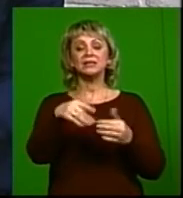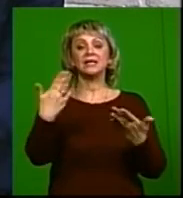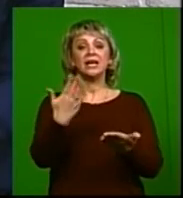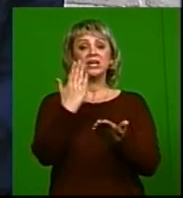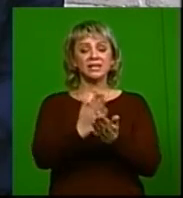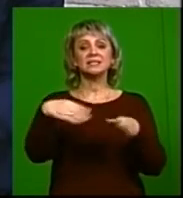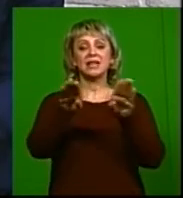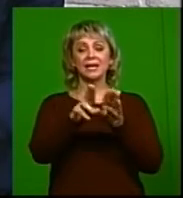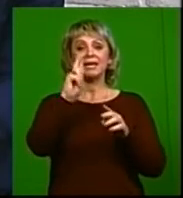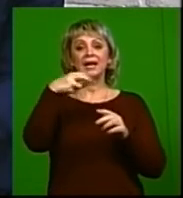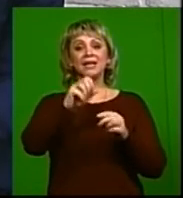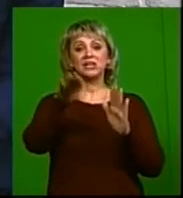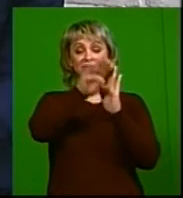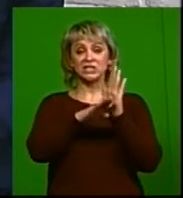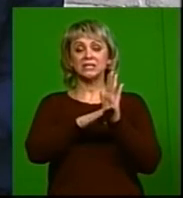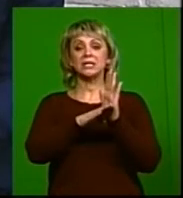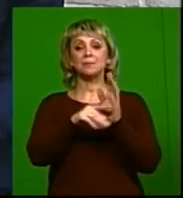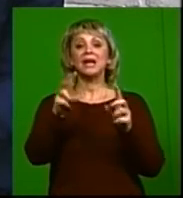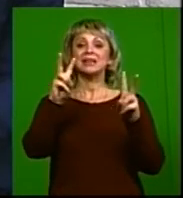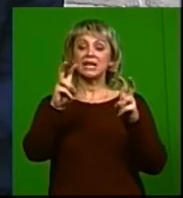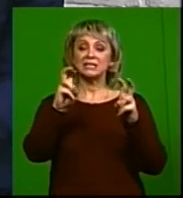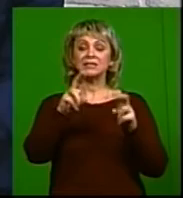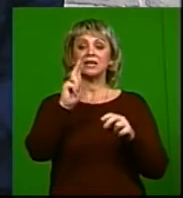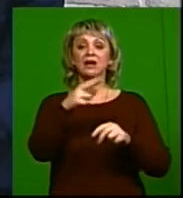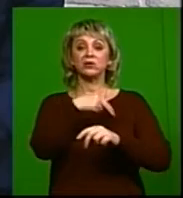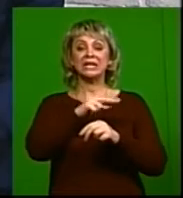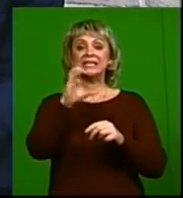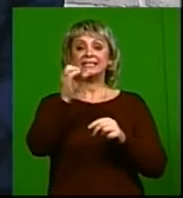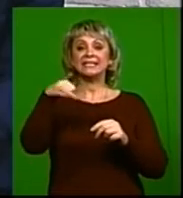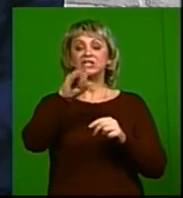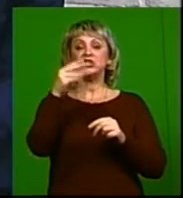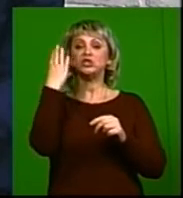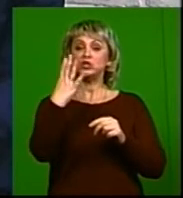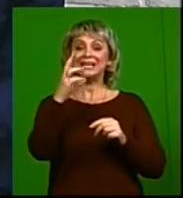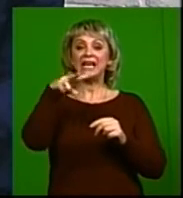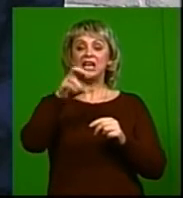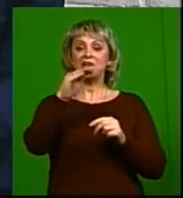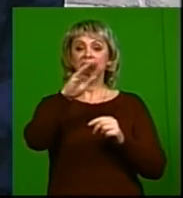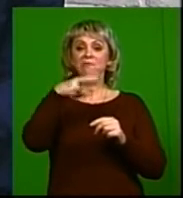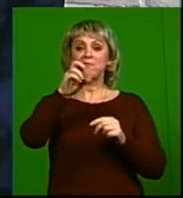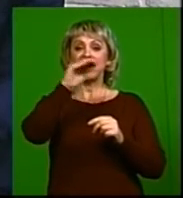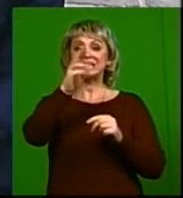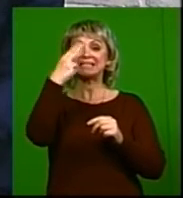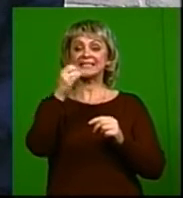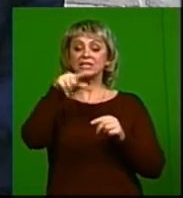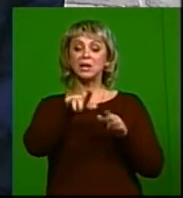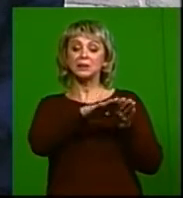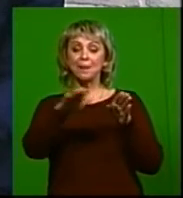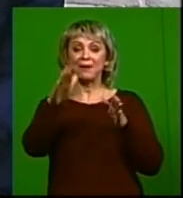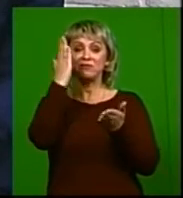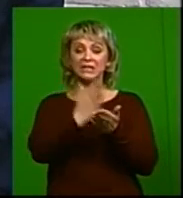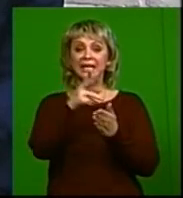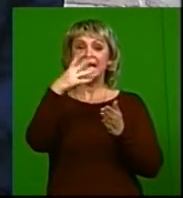Есть такие клетки в иммунной системе, называемые их врачи CD4-лимфоциты, благодаря тому, что на их поверхности есть такие